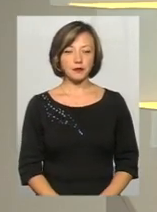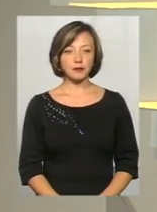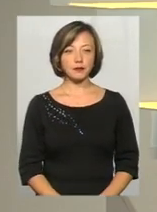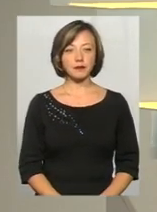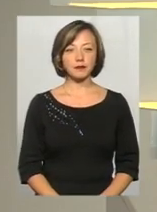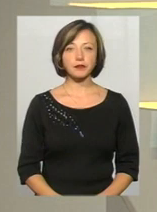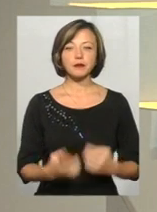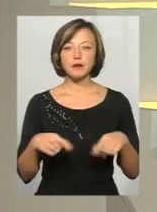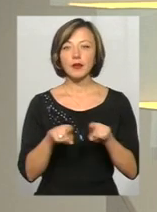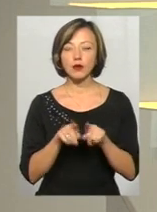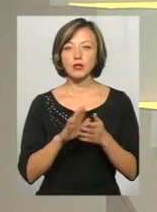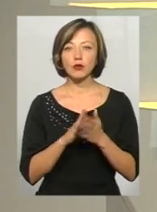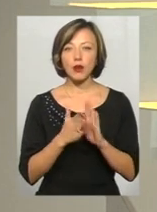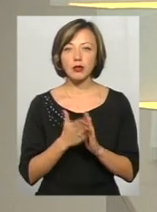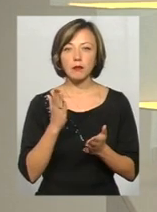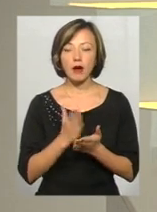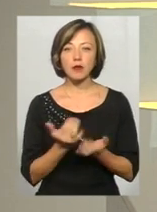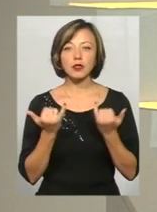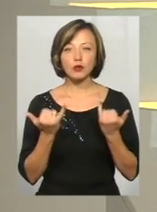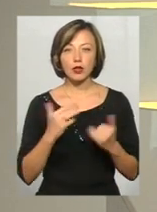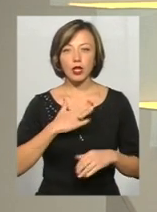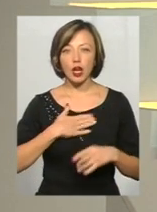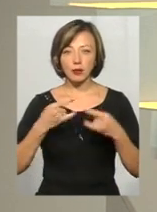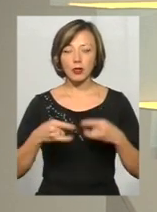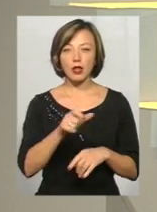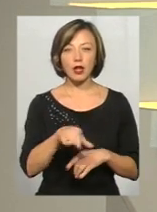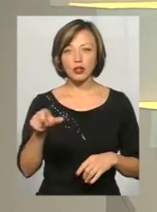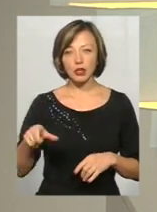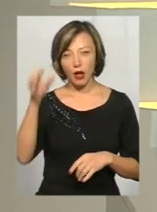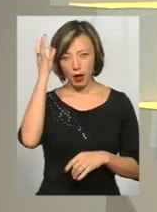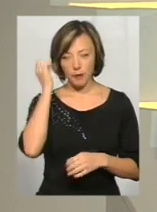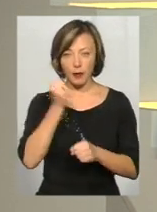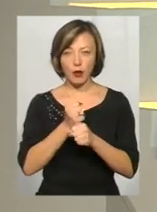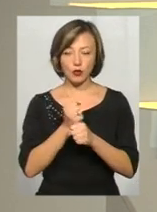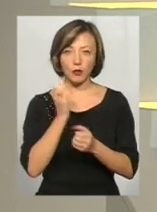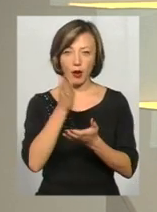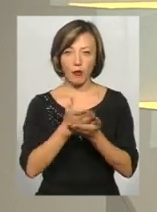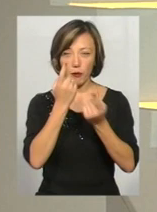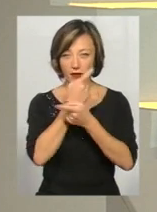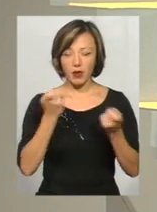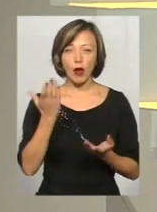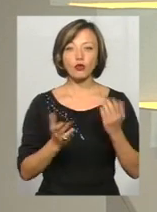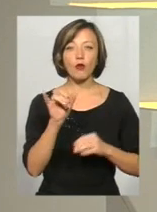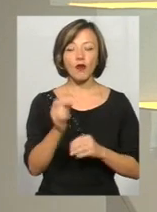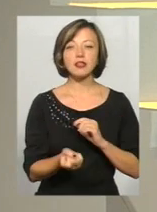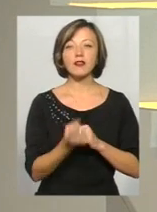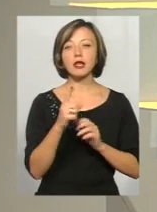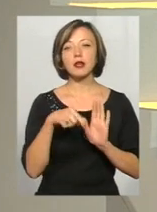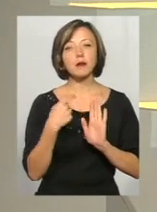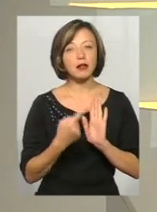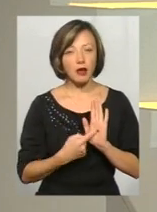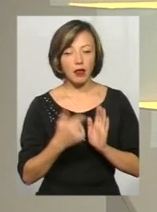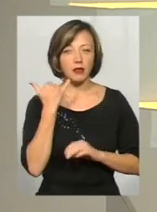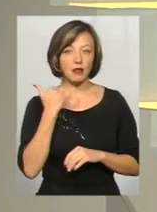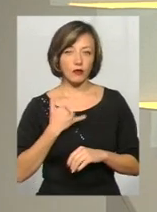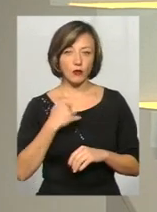Отож, таку ситуацію маємо не сьогодні. Нашим телеглядячам я нагадую, що ми працюємо у прямому ефірі, тому якщо у вас виникли питання, то